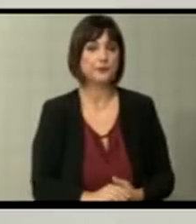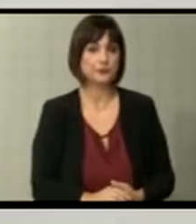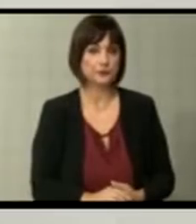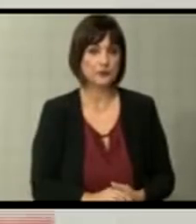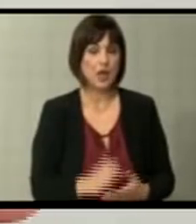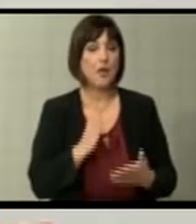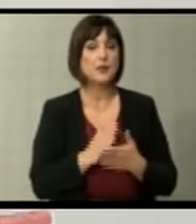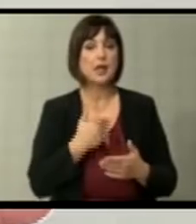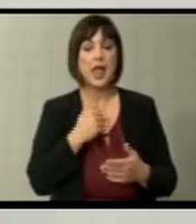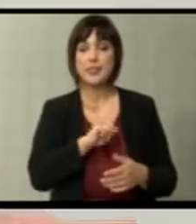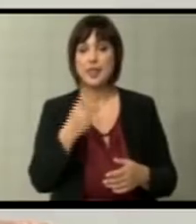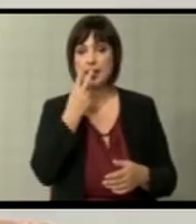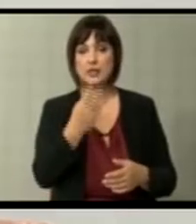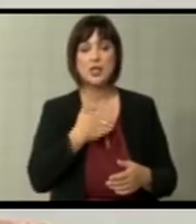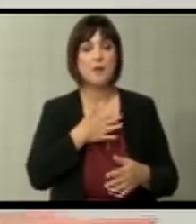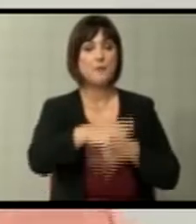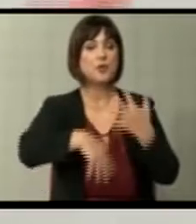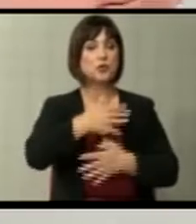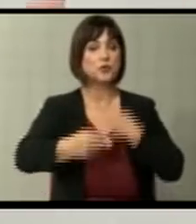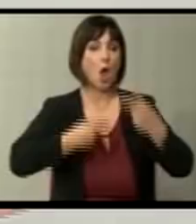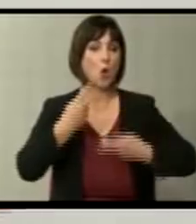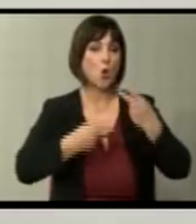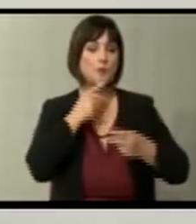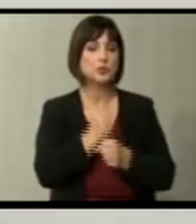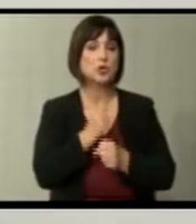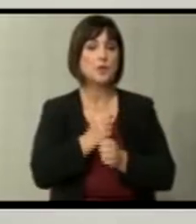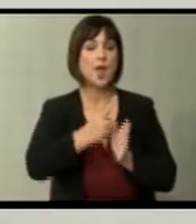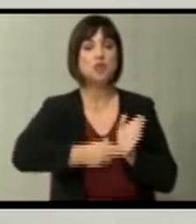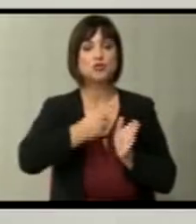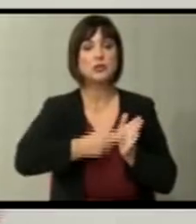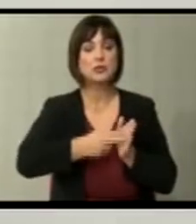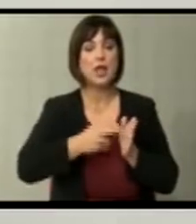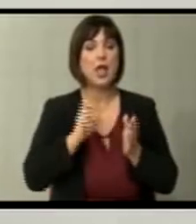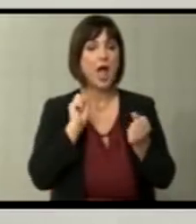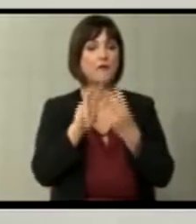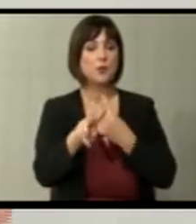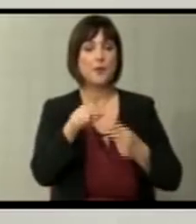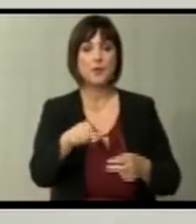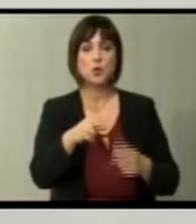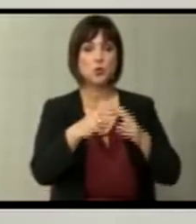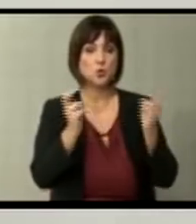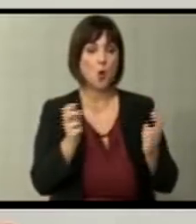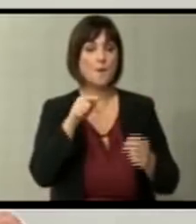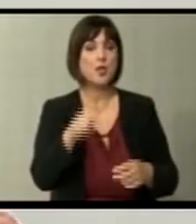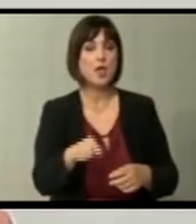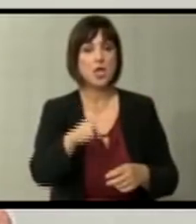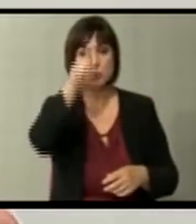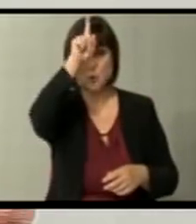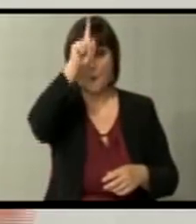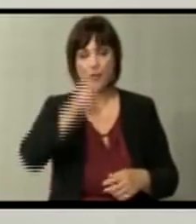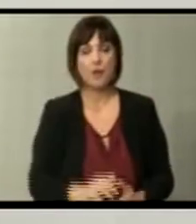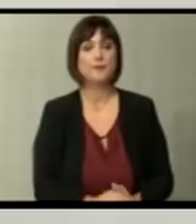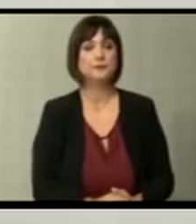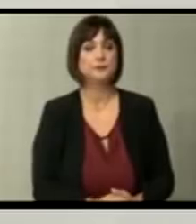Бидејќи ја не гледам да има мешовита комисија која ќе работи на железницата и на автопад мегу Скопия и Софија.